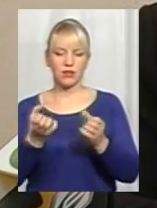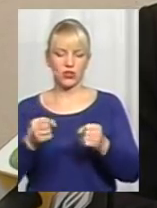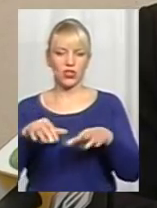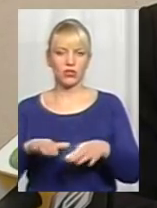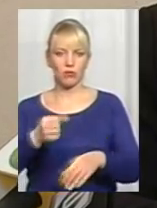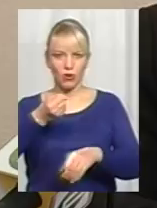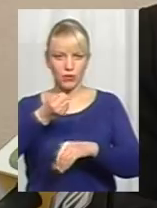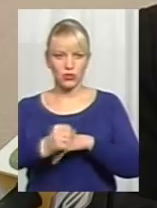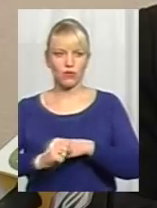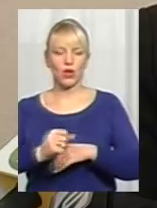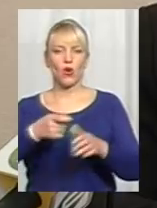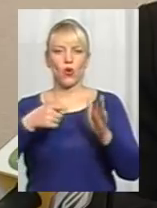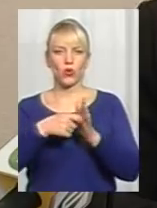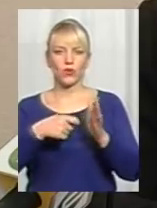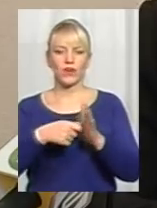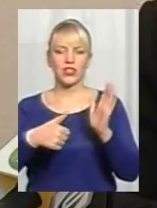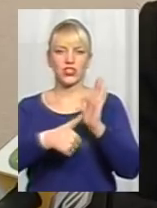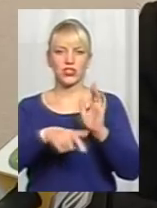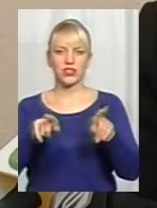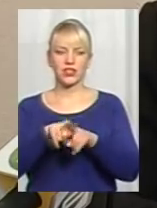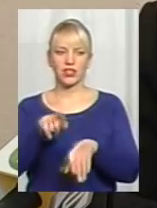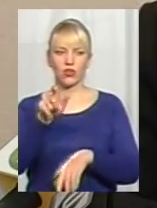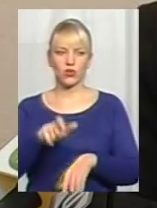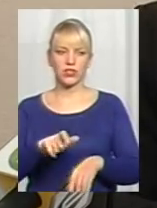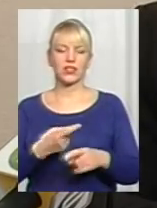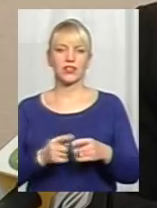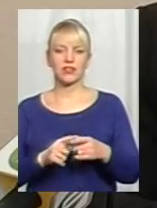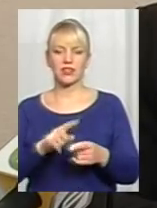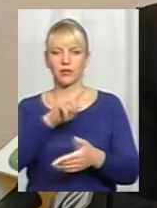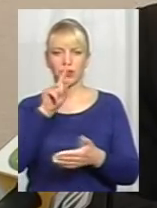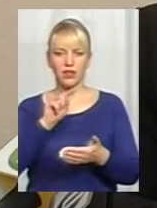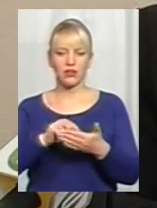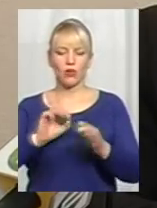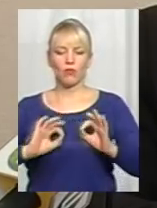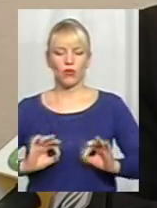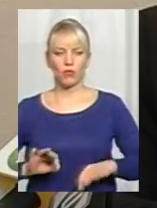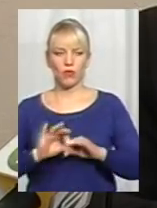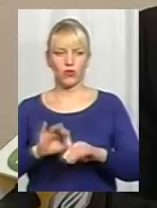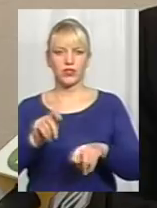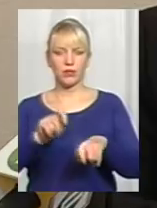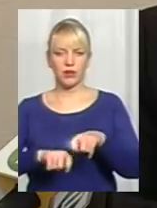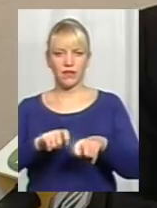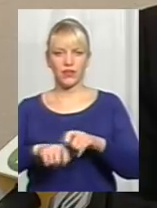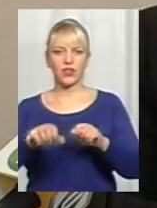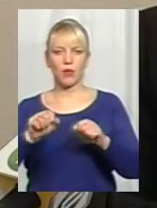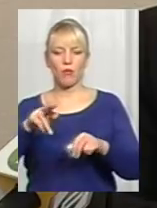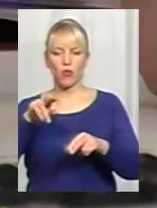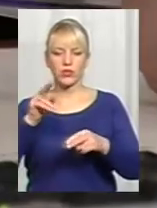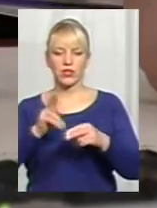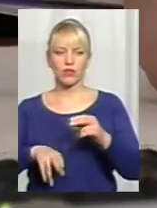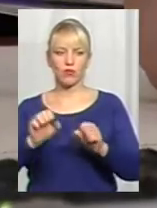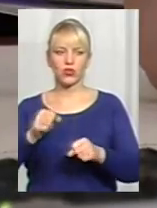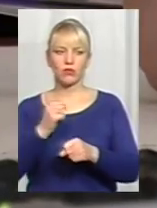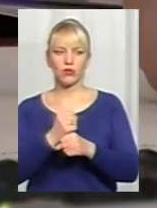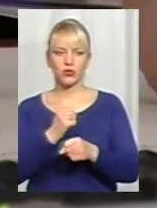примусове вгодування шести таких осіб. З вказаних питань прокуратури проводиться перевірка. По закінченню можна буде зробити якісь висновки і